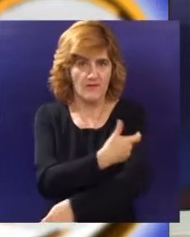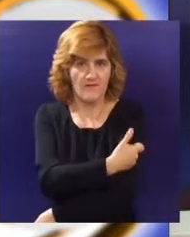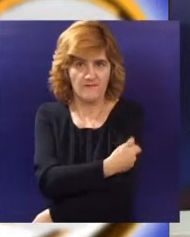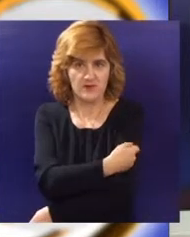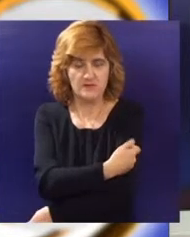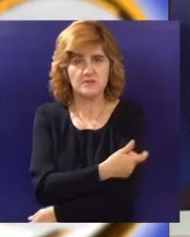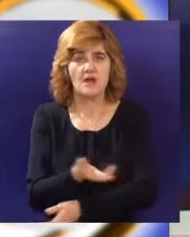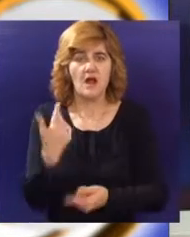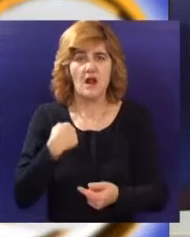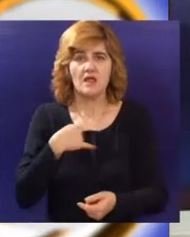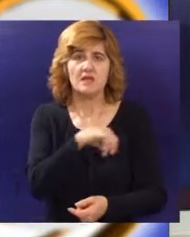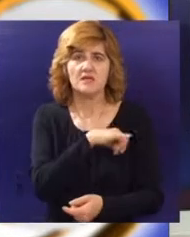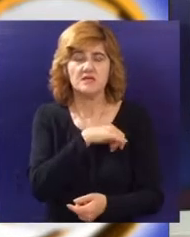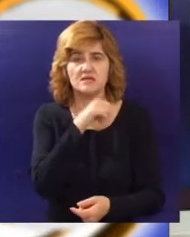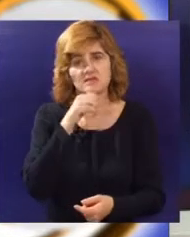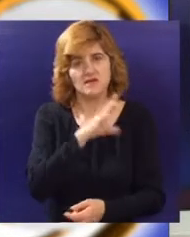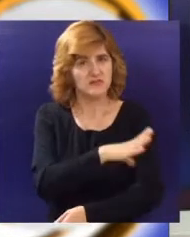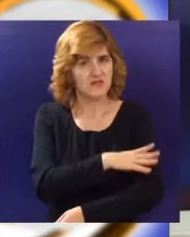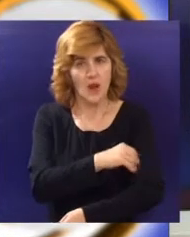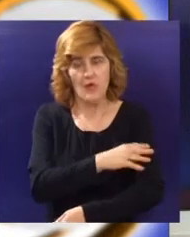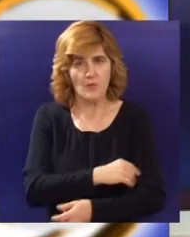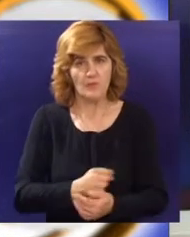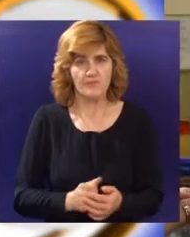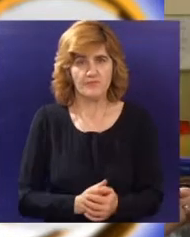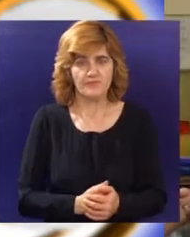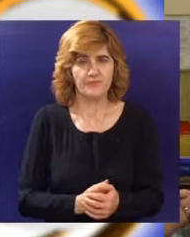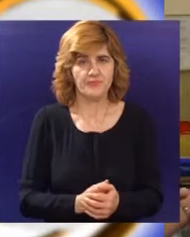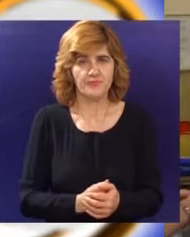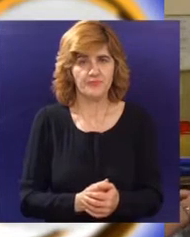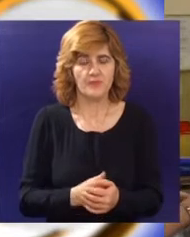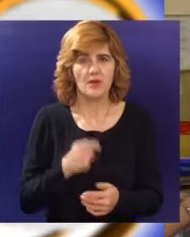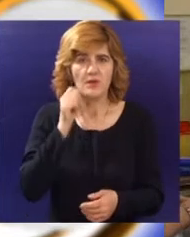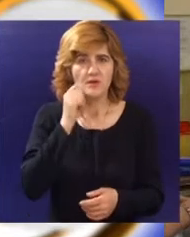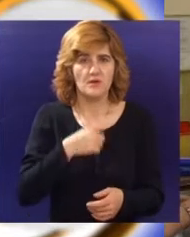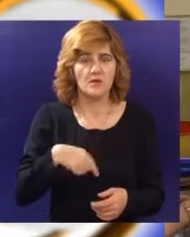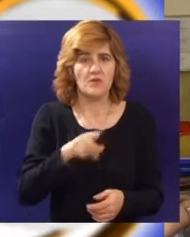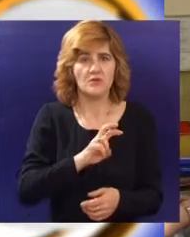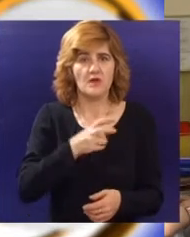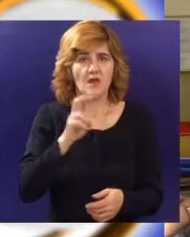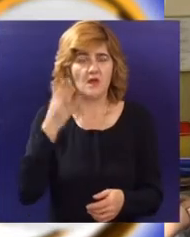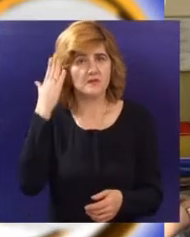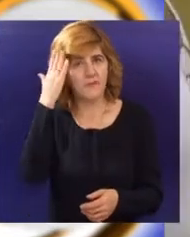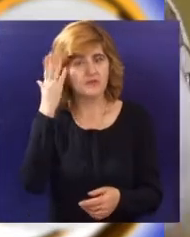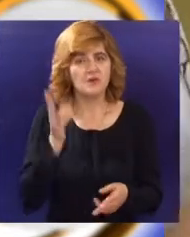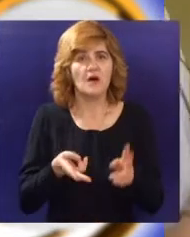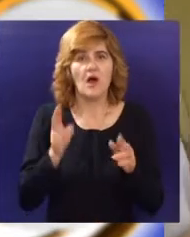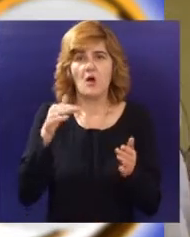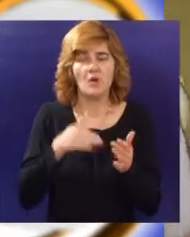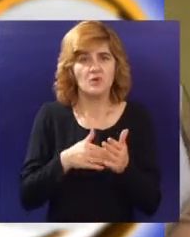je počela 18. oktober, ali je interesovanje za sada veoma slabo. Građani Subotice se razlikuju u mišljenju